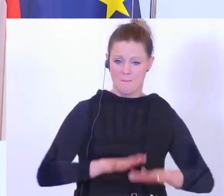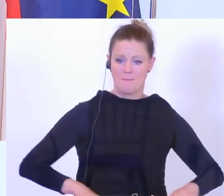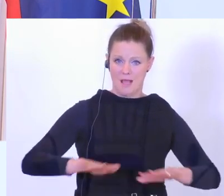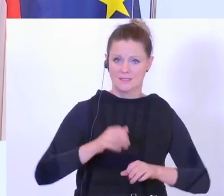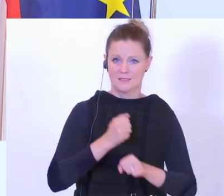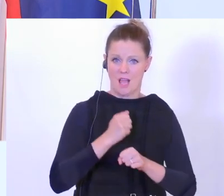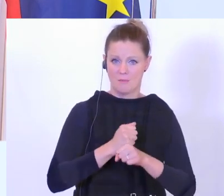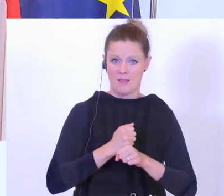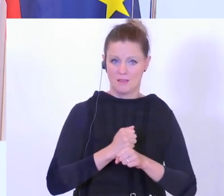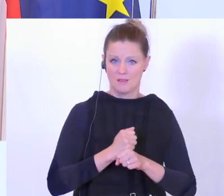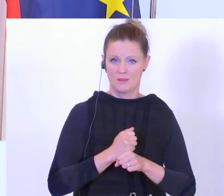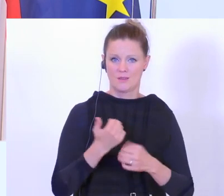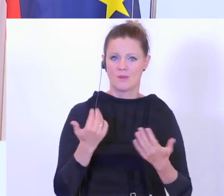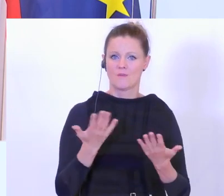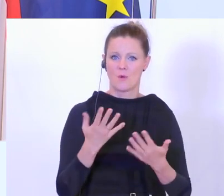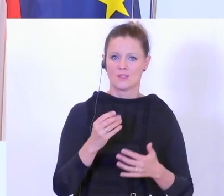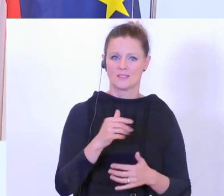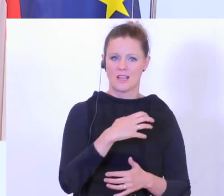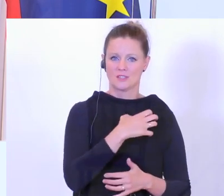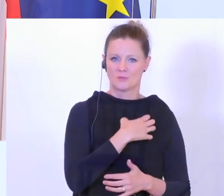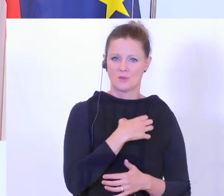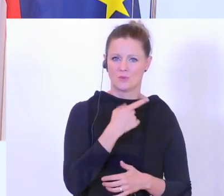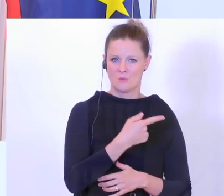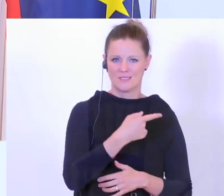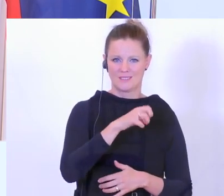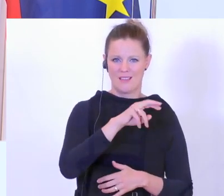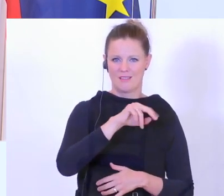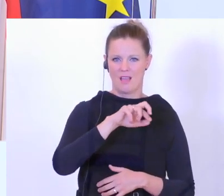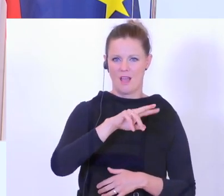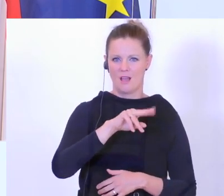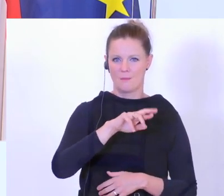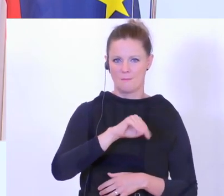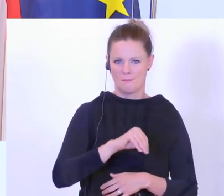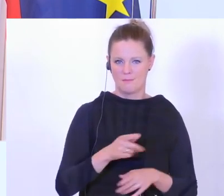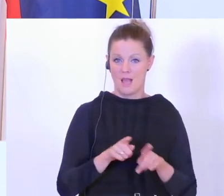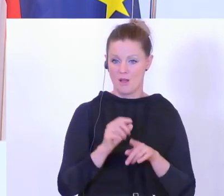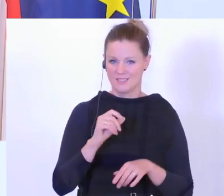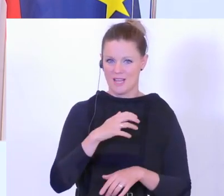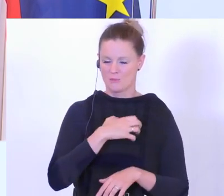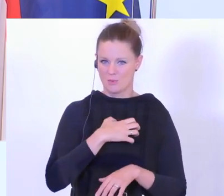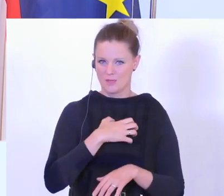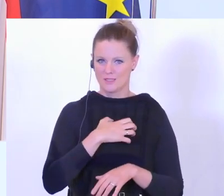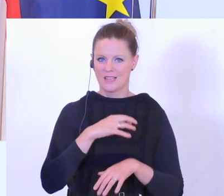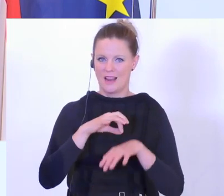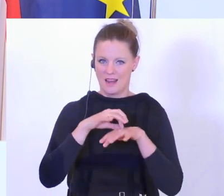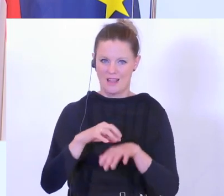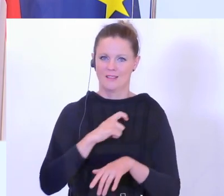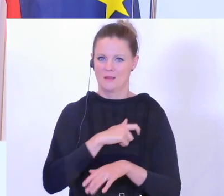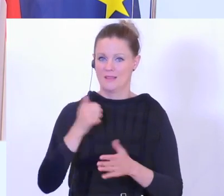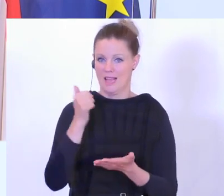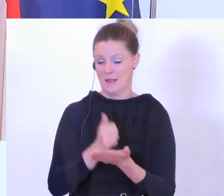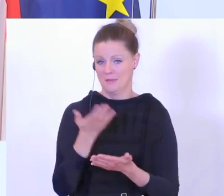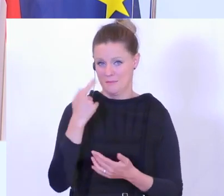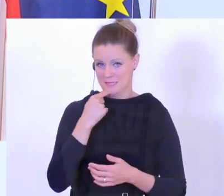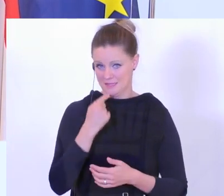im Salzburger Pongau als Gendarme damals, dann in Salzburg, Leiter des Landeskriminalamtes, würde man